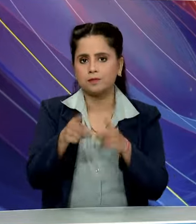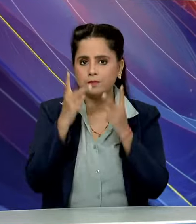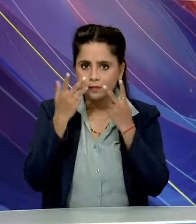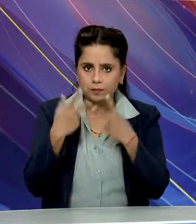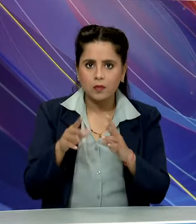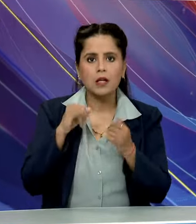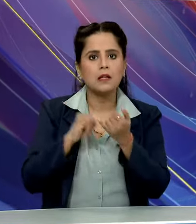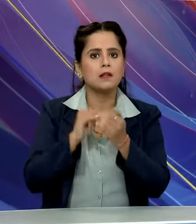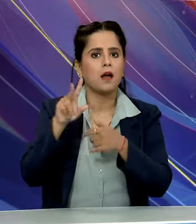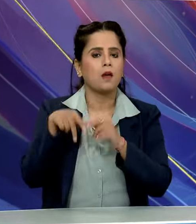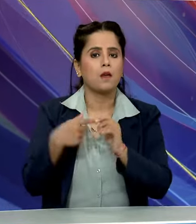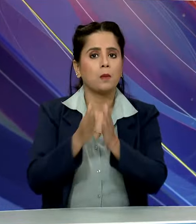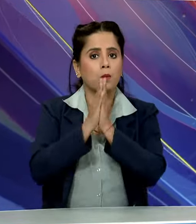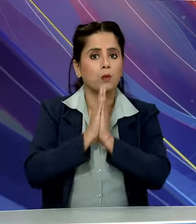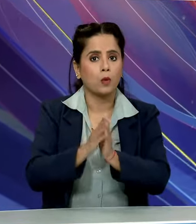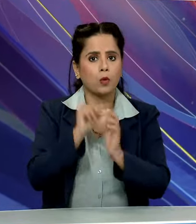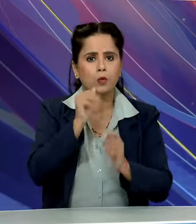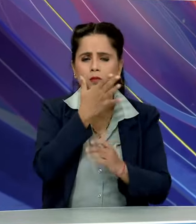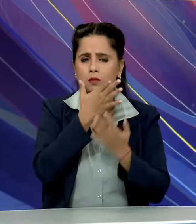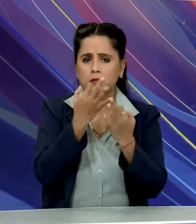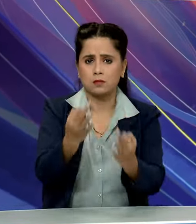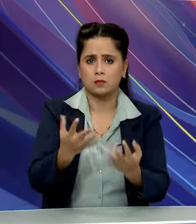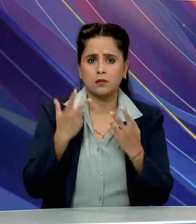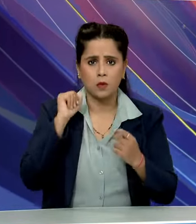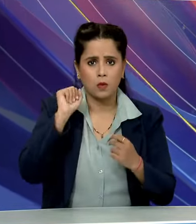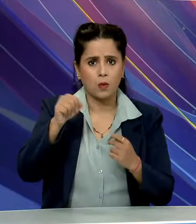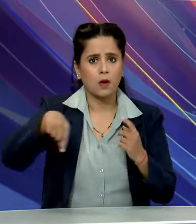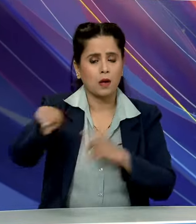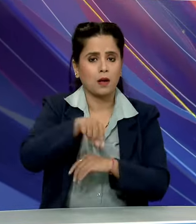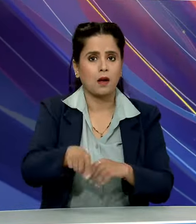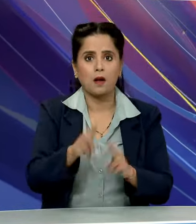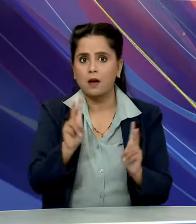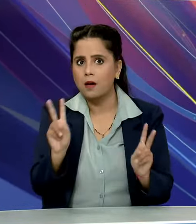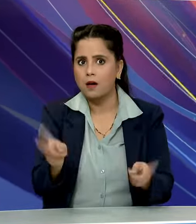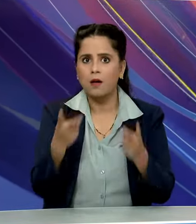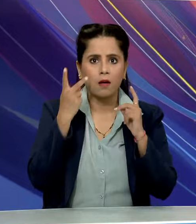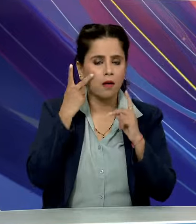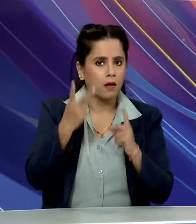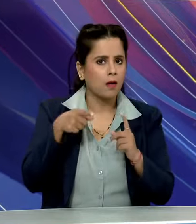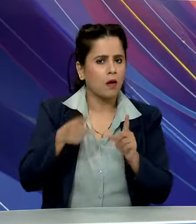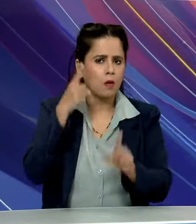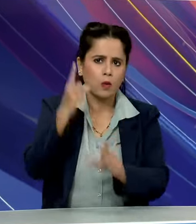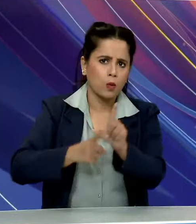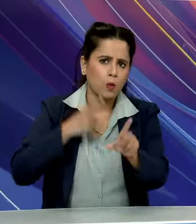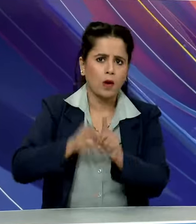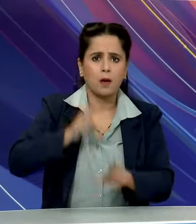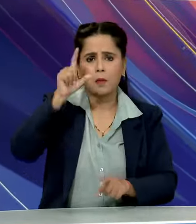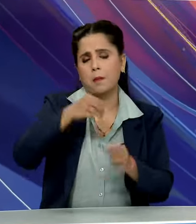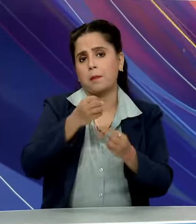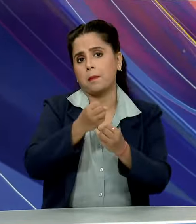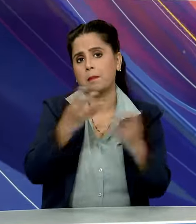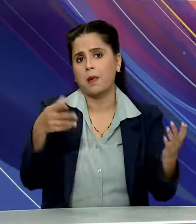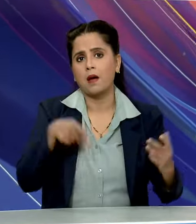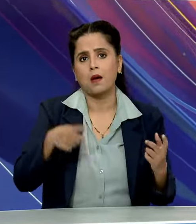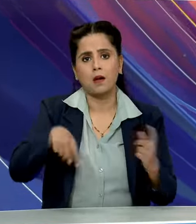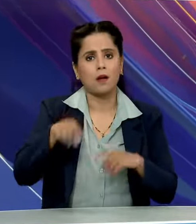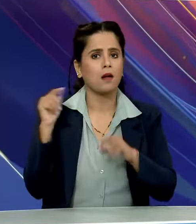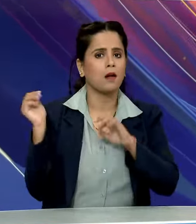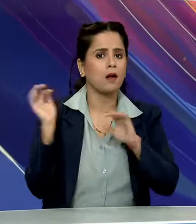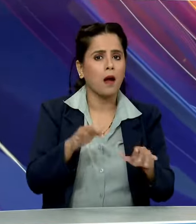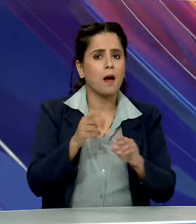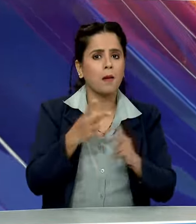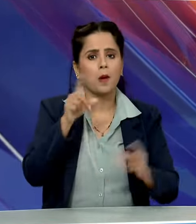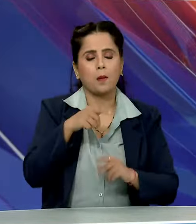सावालिया सेट मंदिर अपनी सुन्दरता और विश्टता के कारण हर साल लाखो भक्तों को वर्वस ही अपनी और